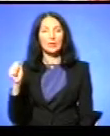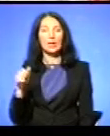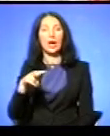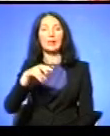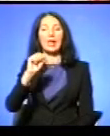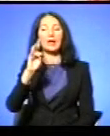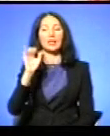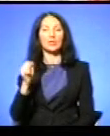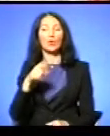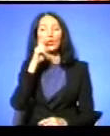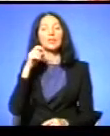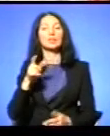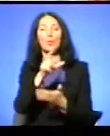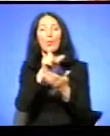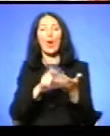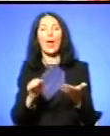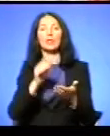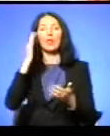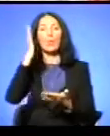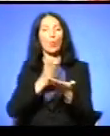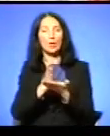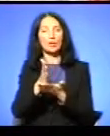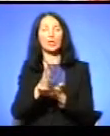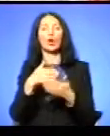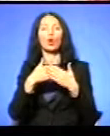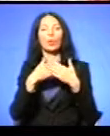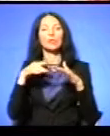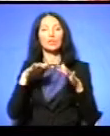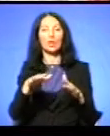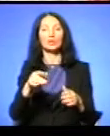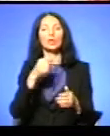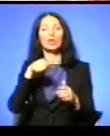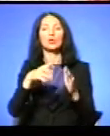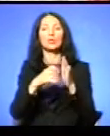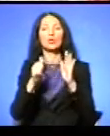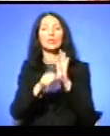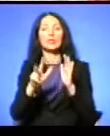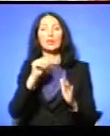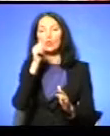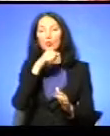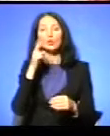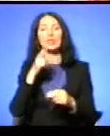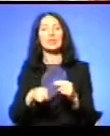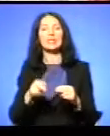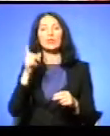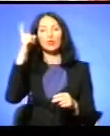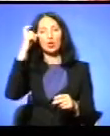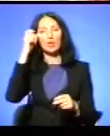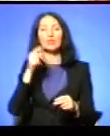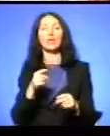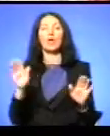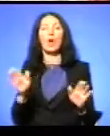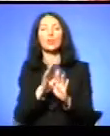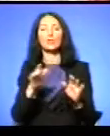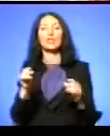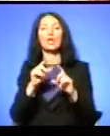Український поет, політик, громадський діяч У 1963 році закінчив Чортківське музично-педагогічне училище